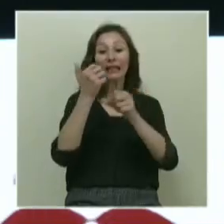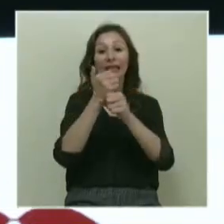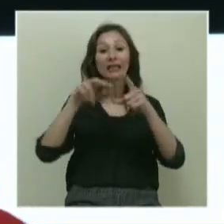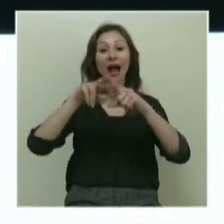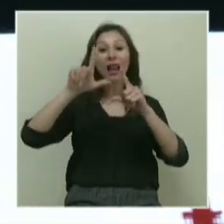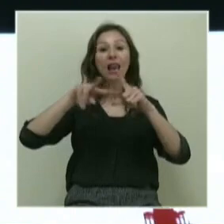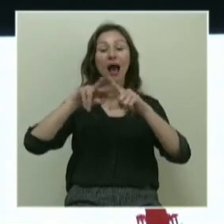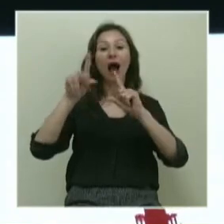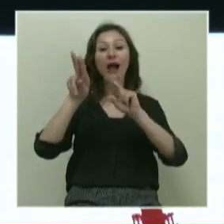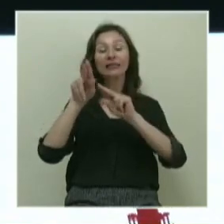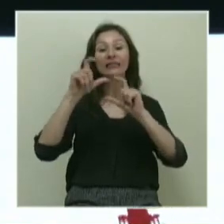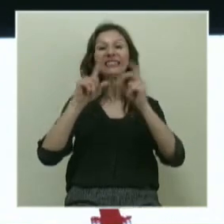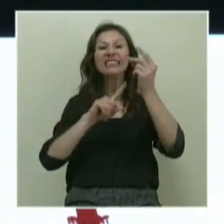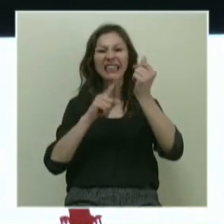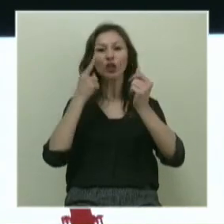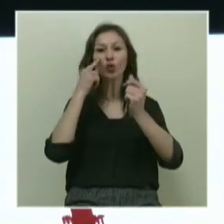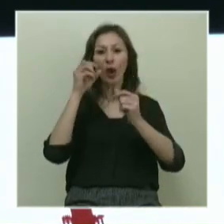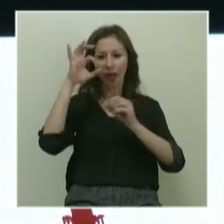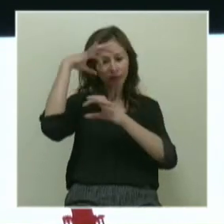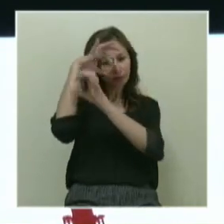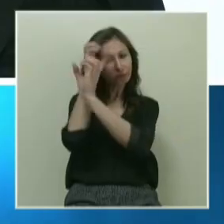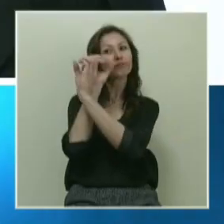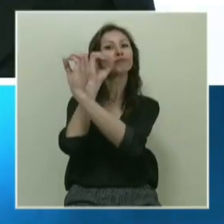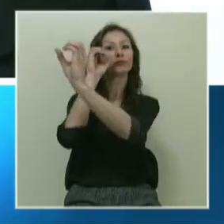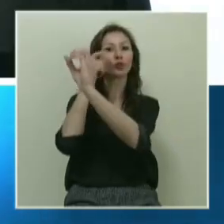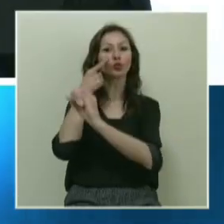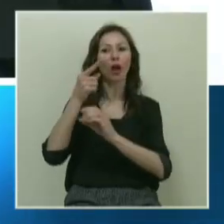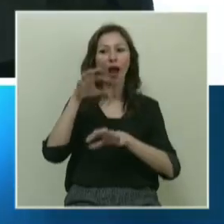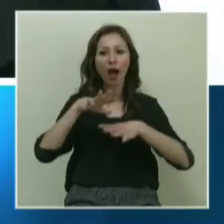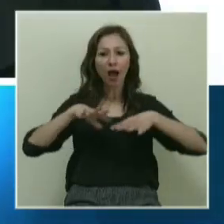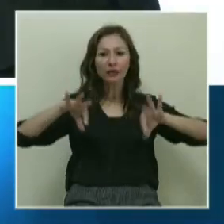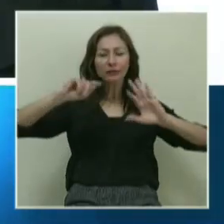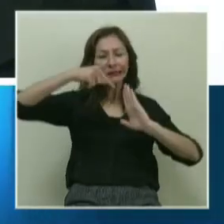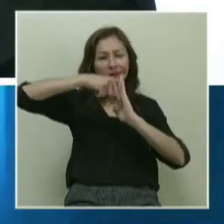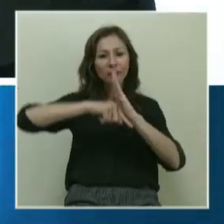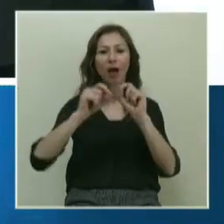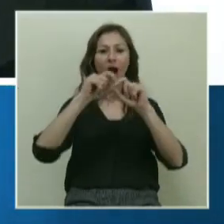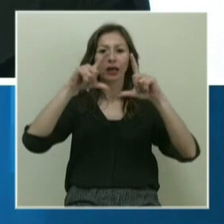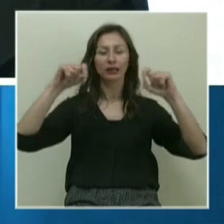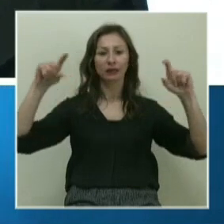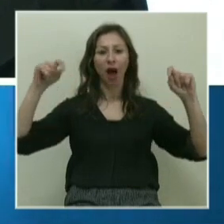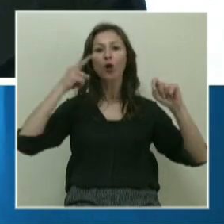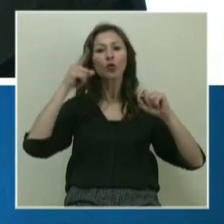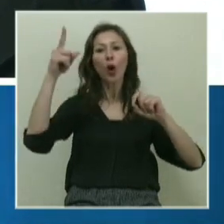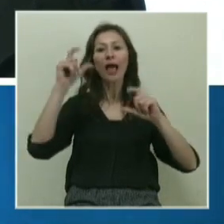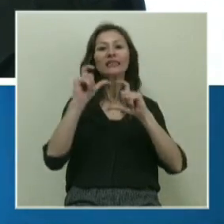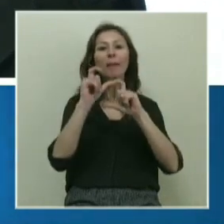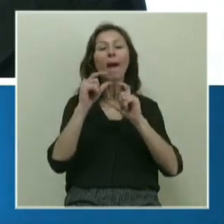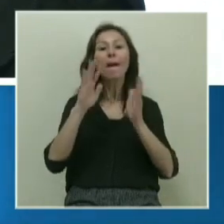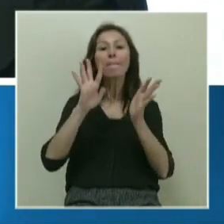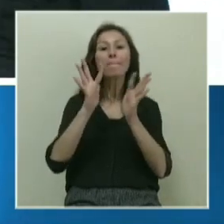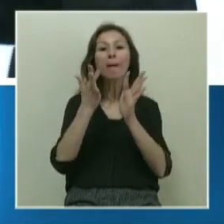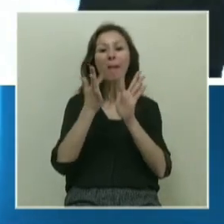'nin Gaya Uzay Teleskobu'yla hazırlanmış en ayrıntılı haritasıdır. Samanyolu'nun parmak izini